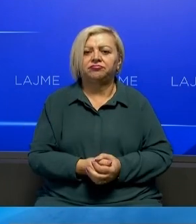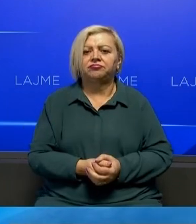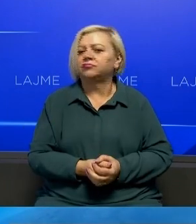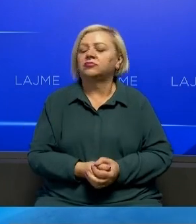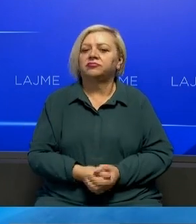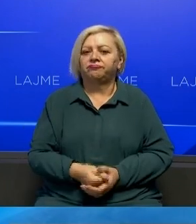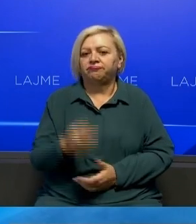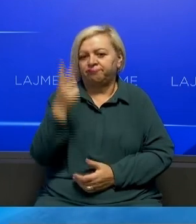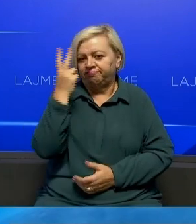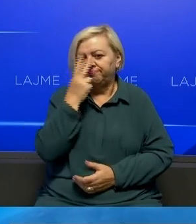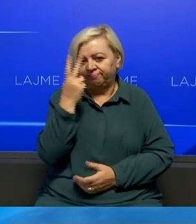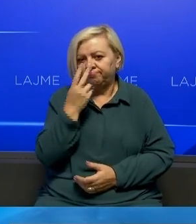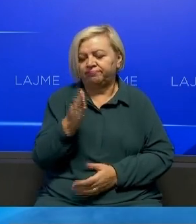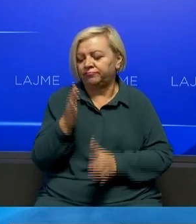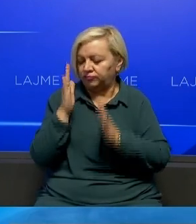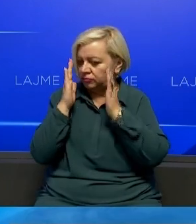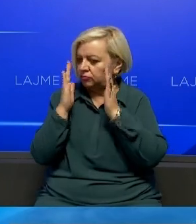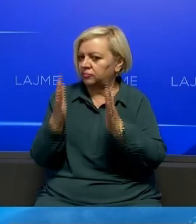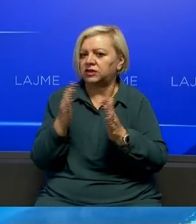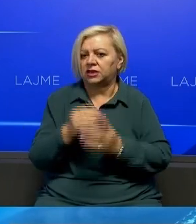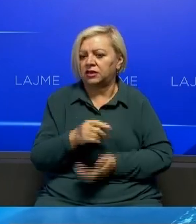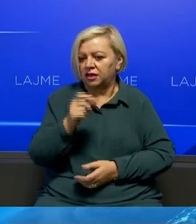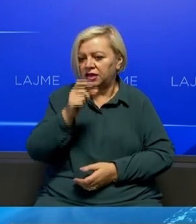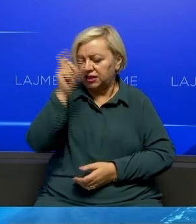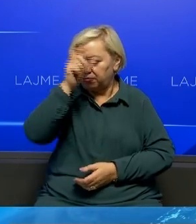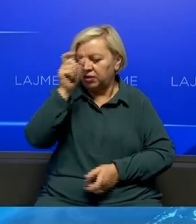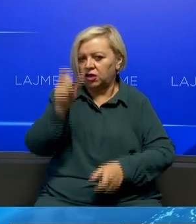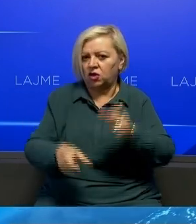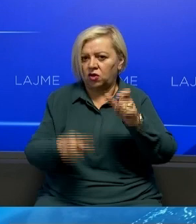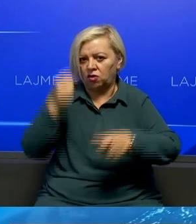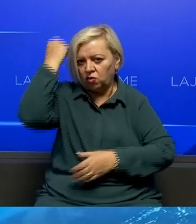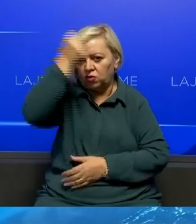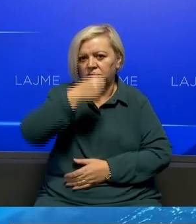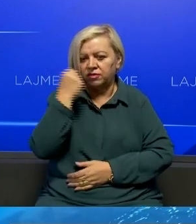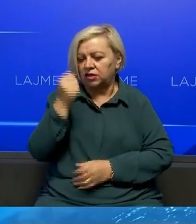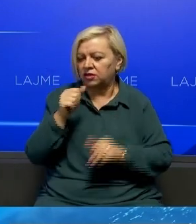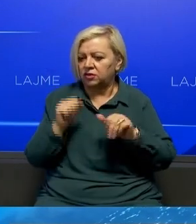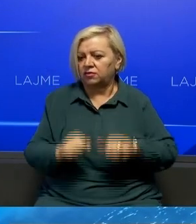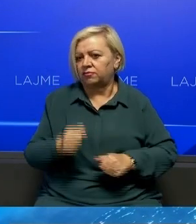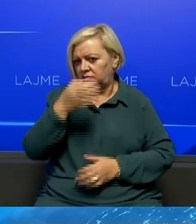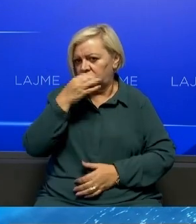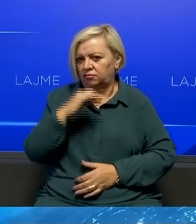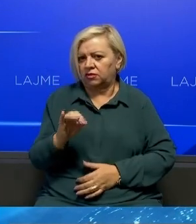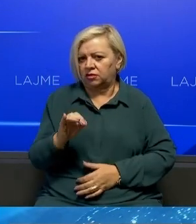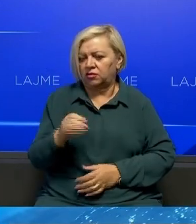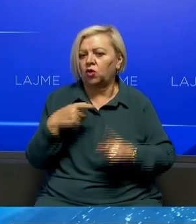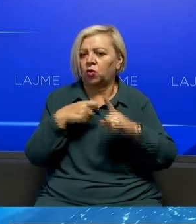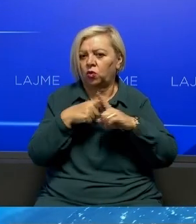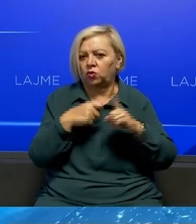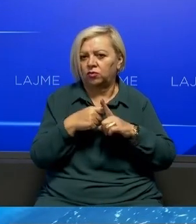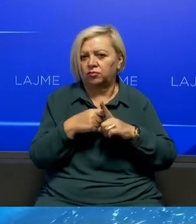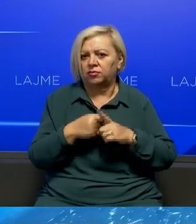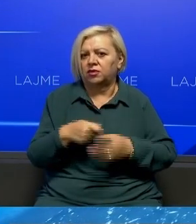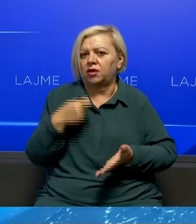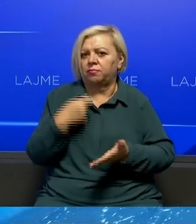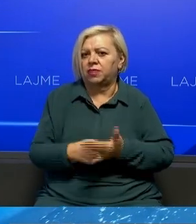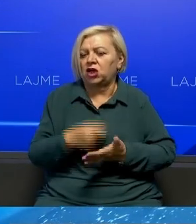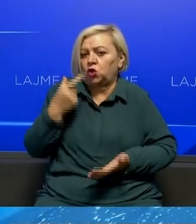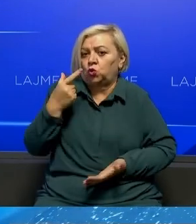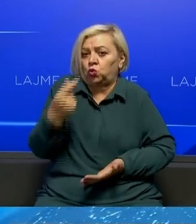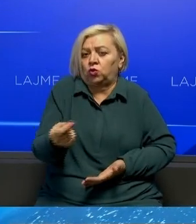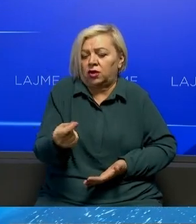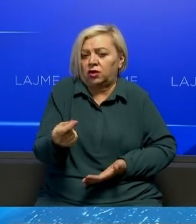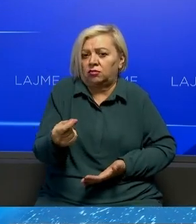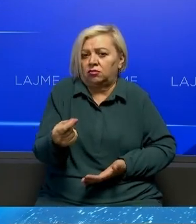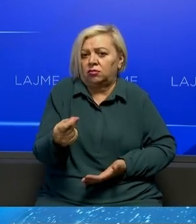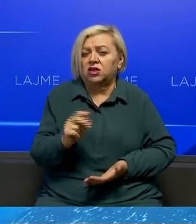e kuptojë dhe beshoj që shepët e Kosovës nuk kanë pas nëherë qeverimat mirë se qeverim kurdi ju a ka pagu rrime në dyherë ka një mët